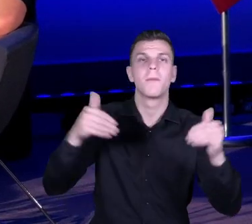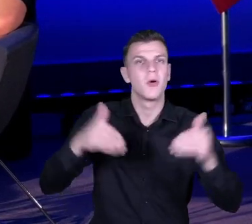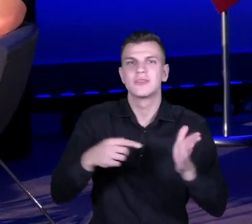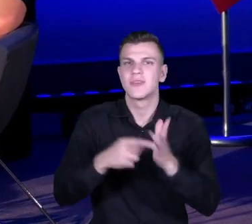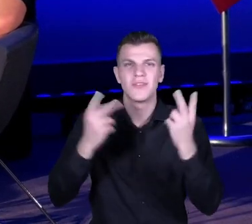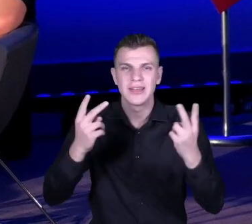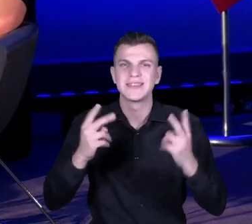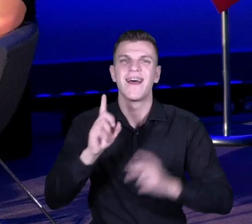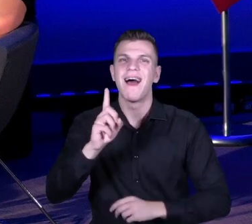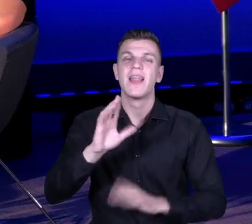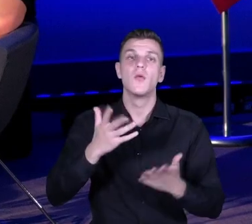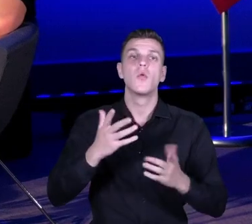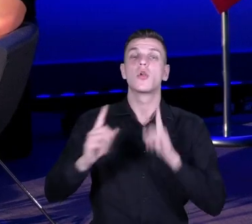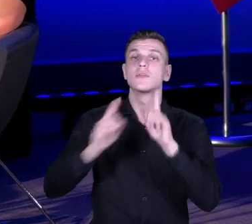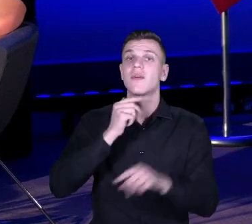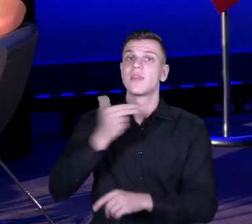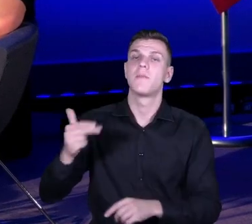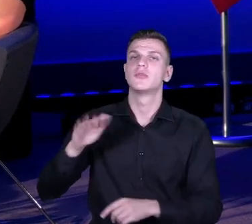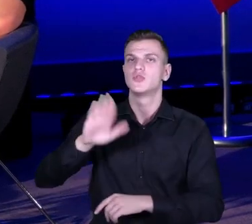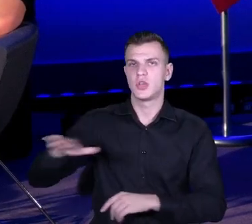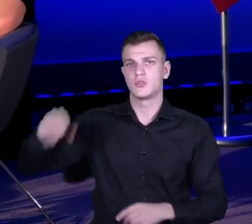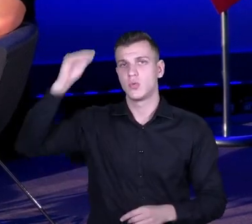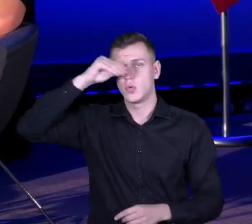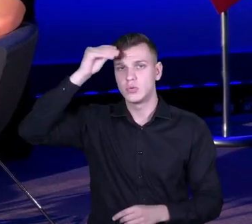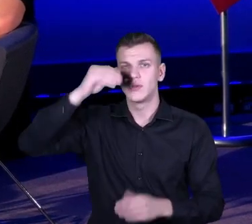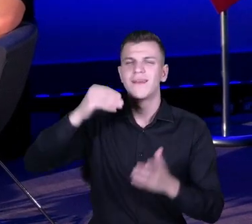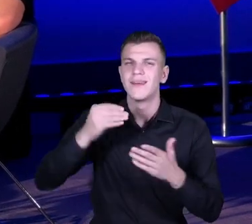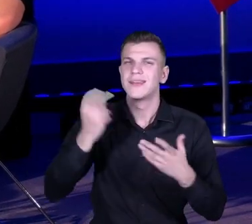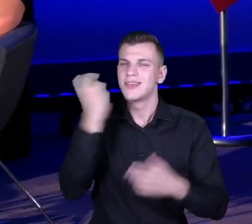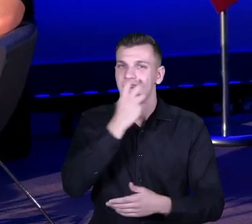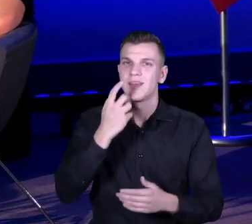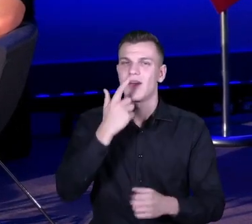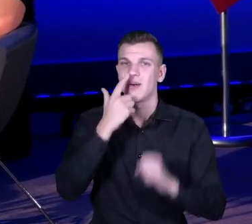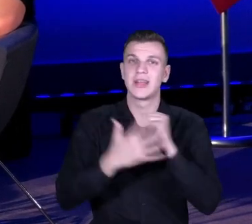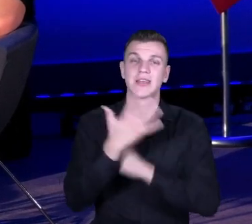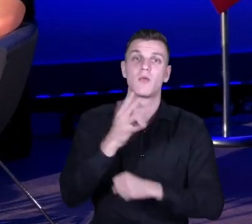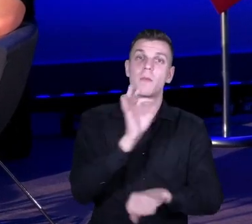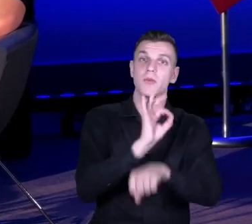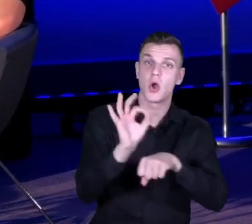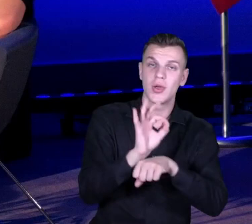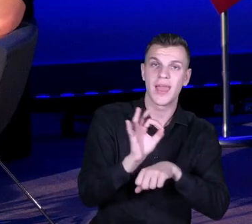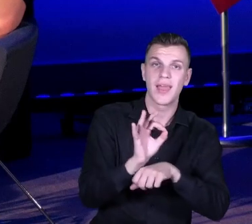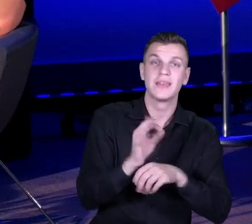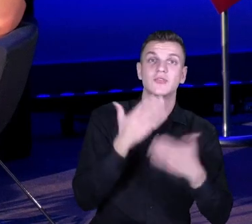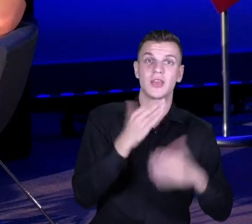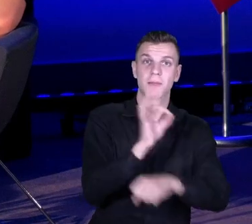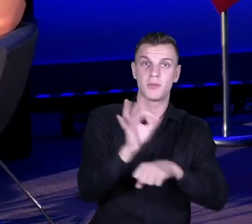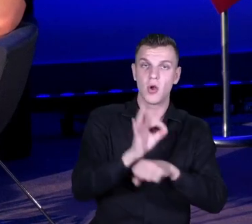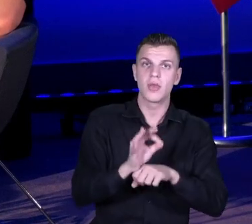sobą na temat uczenia się uczniów. No i okazało się, że szkoła dla innowatora na tyle trwałe dwójki stworzyła, że